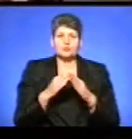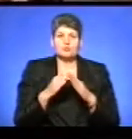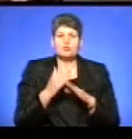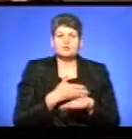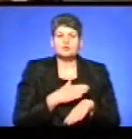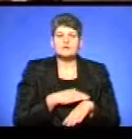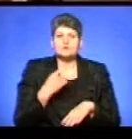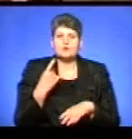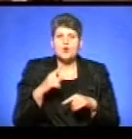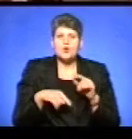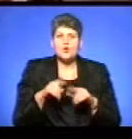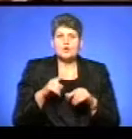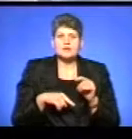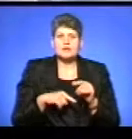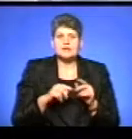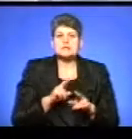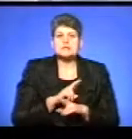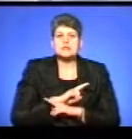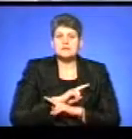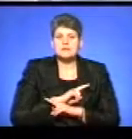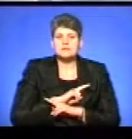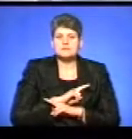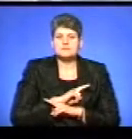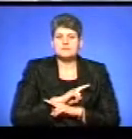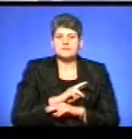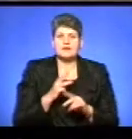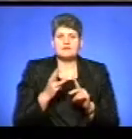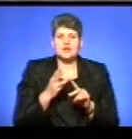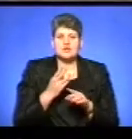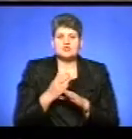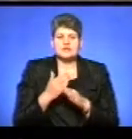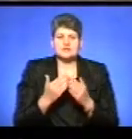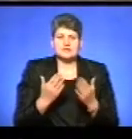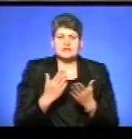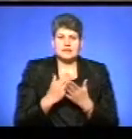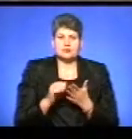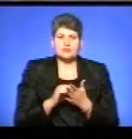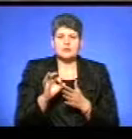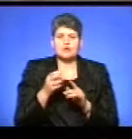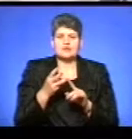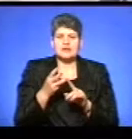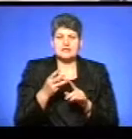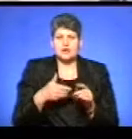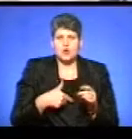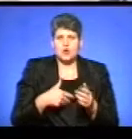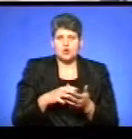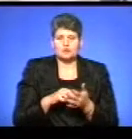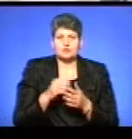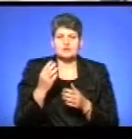родина згибає. У третій частині виставки є документи про третій Голдомор 1946